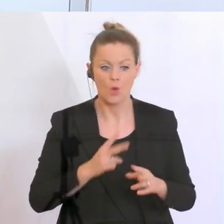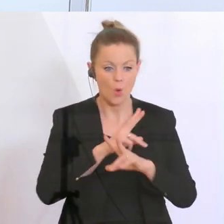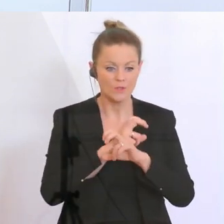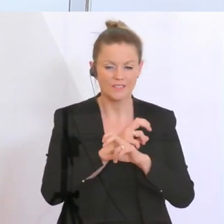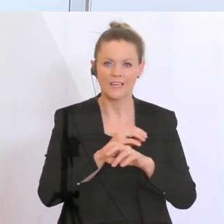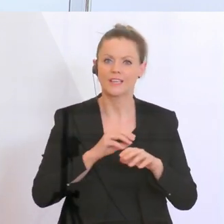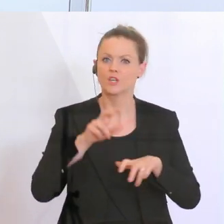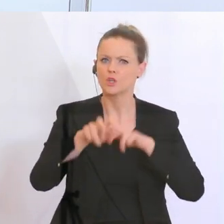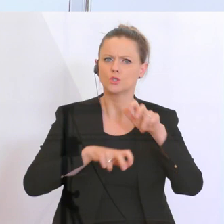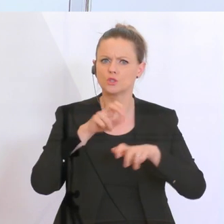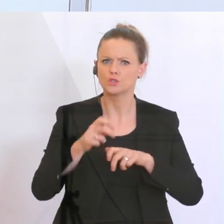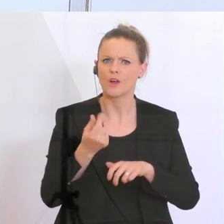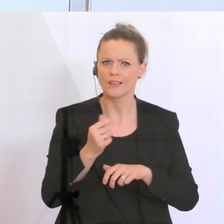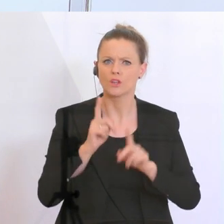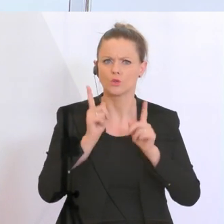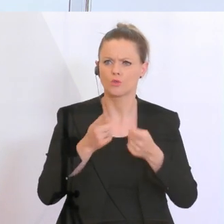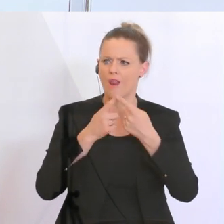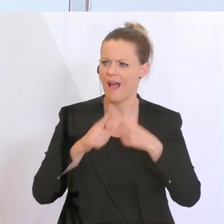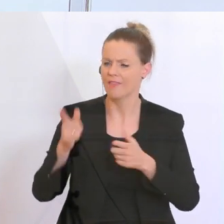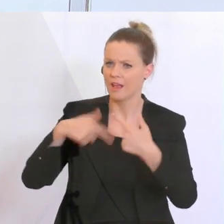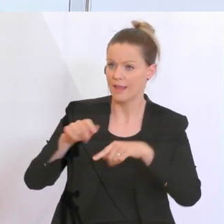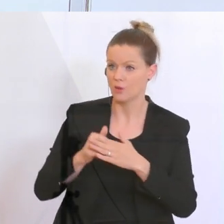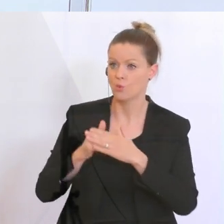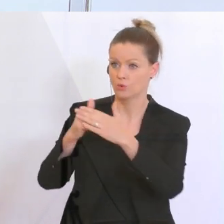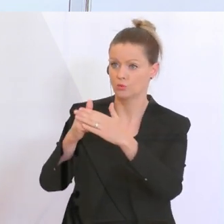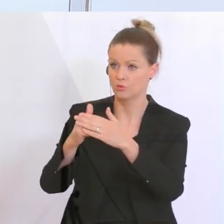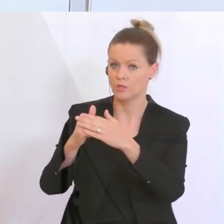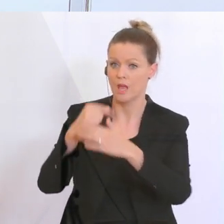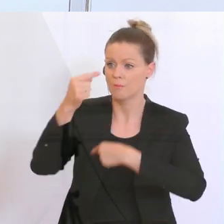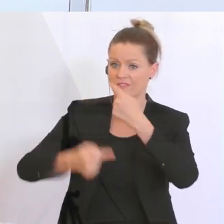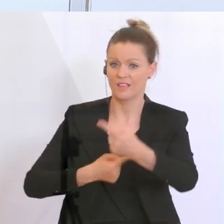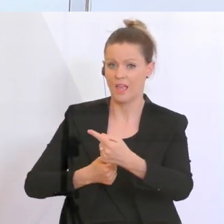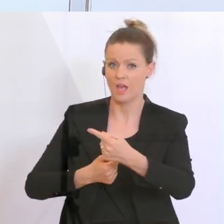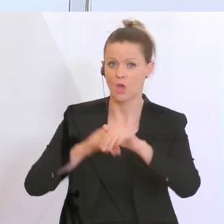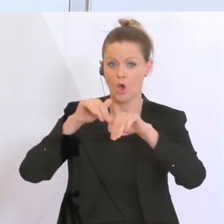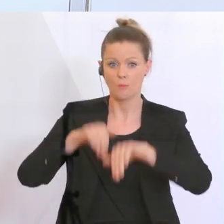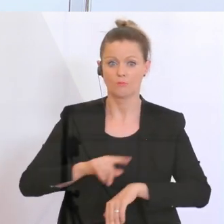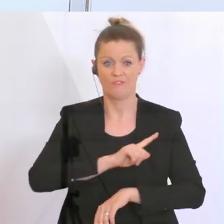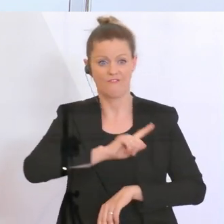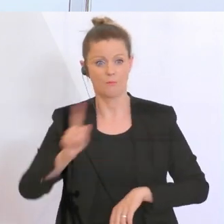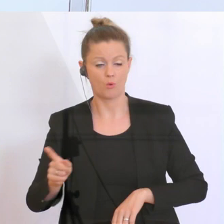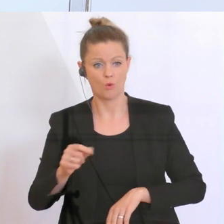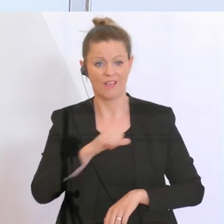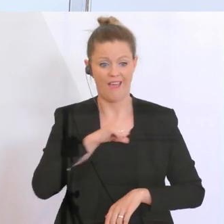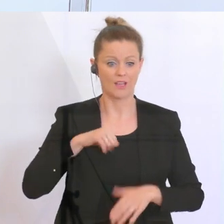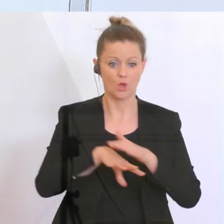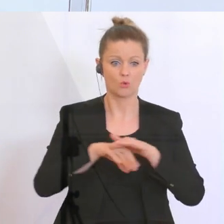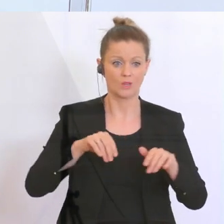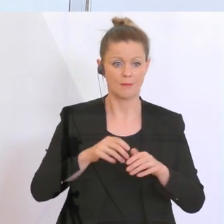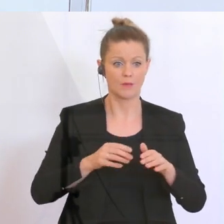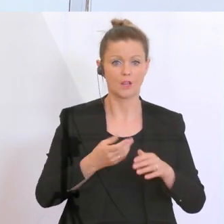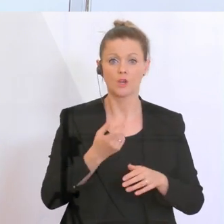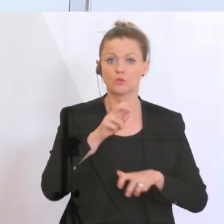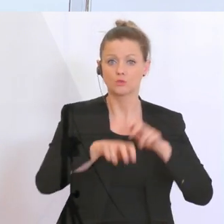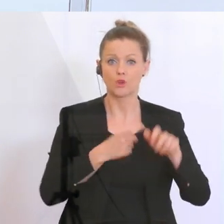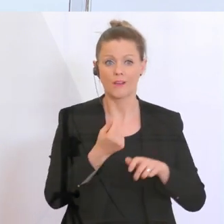andere Länder unterstützen und dafür im Gegenzug ein Verbot bekommen, unsere eigenen Unternehmen mit unserem eigenen Steuergeld zu unterstützen. Das kann